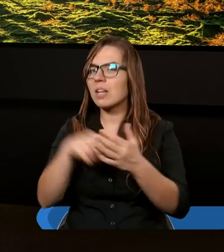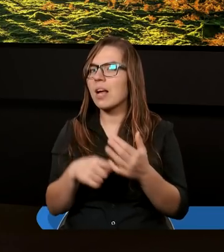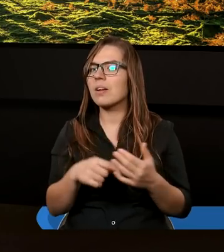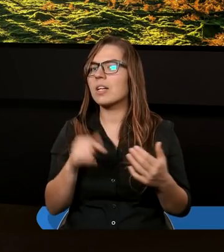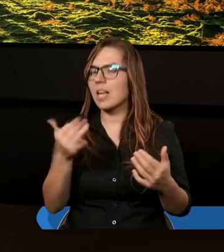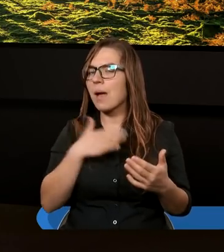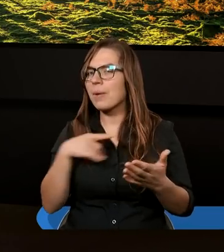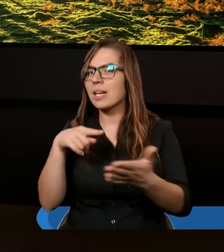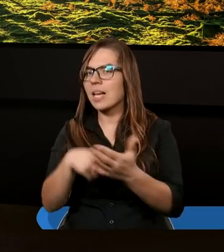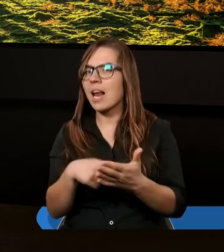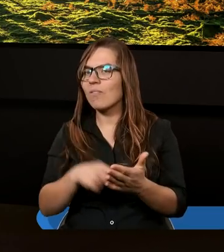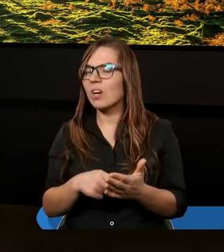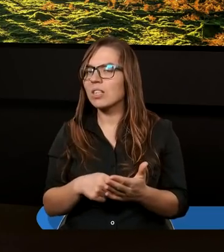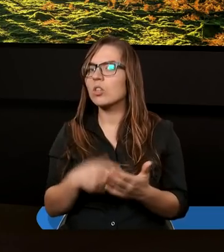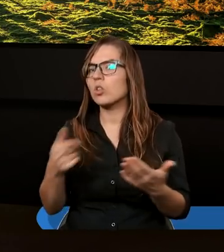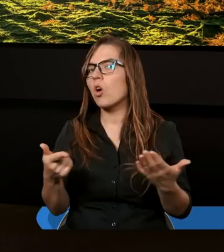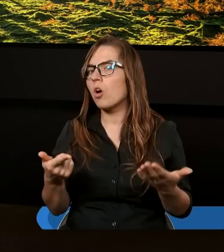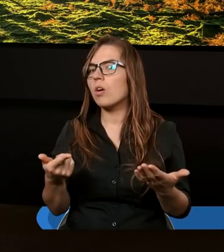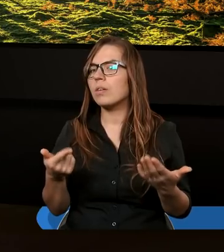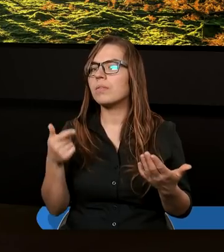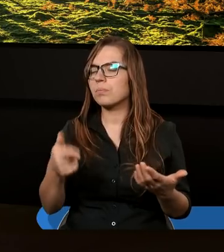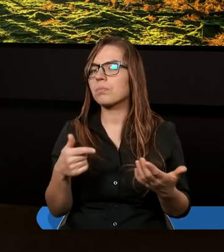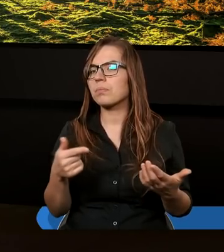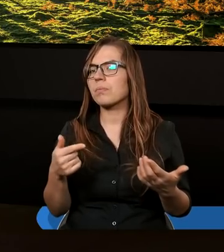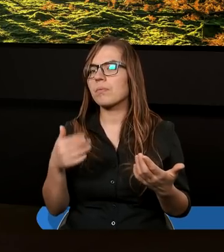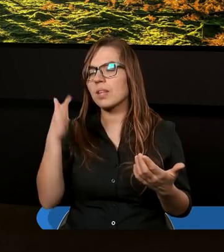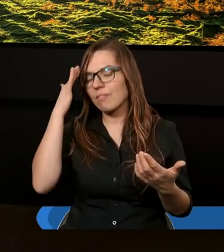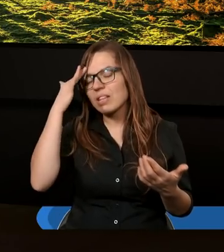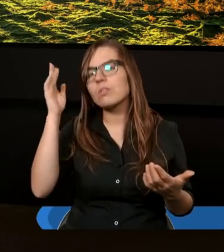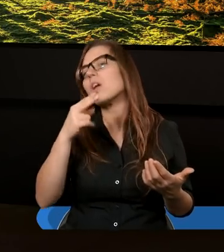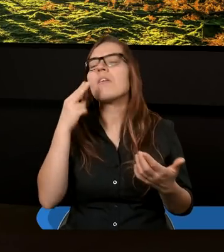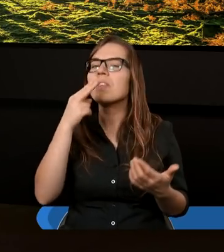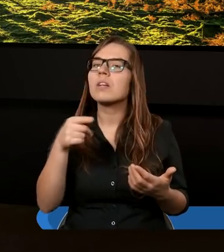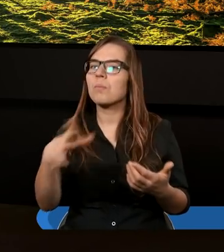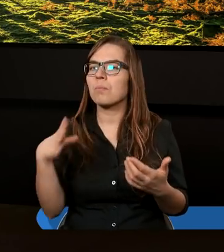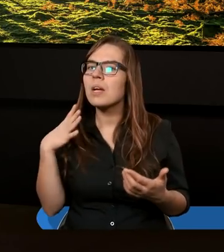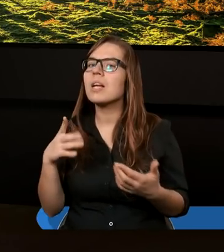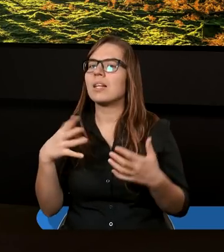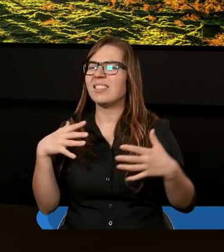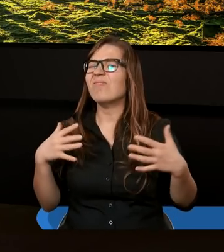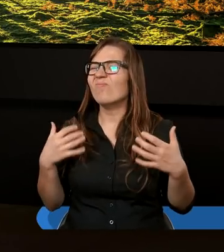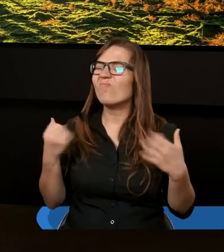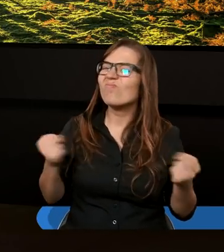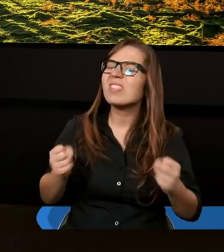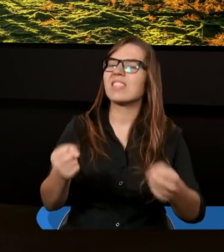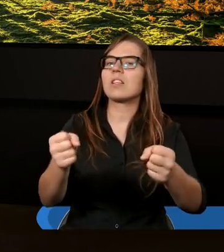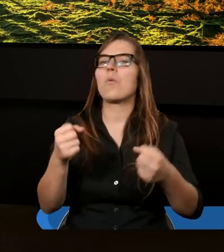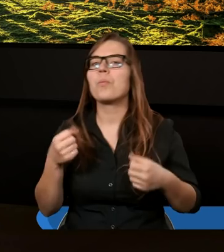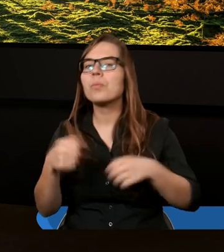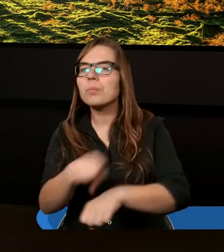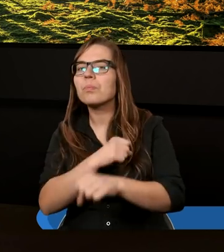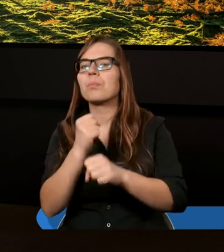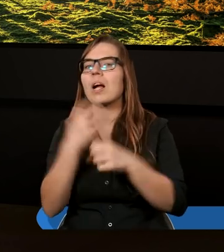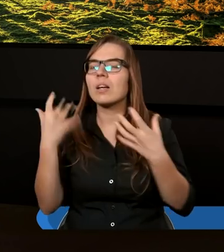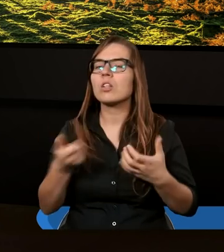jeżeli ma się jakiś cel, no to można się jednak zjednoczyć. Tutaj widzimy, że ludzie naprawdę byli zdeterminowani i zjednoczeni w